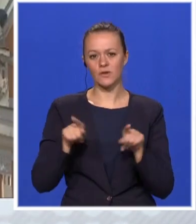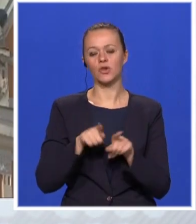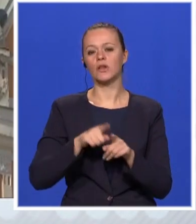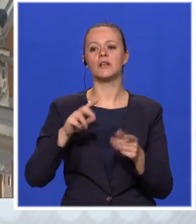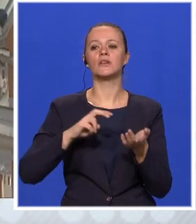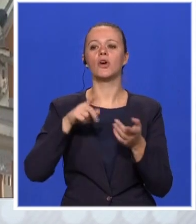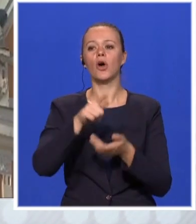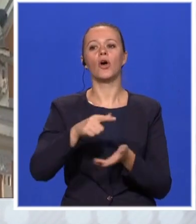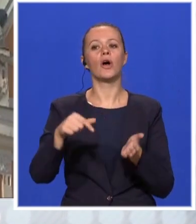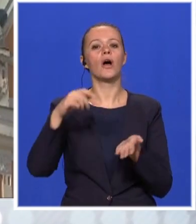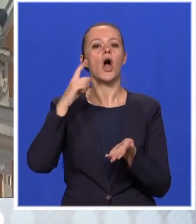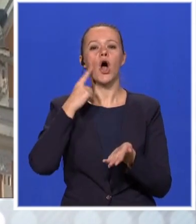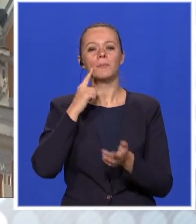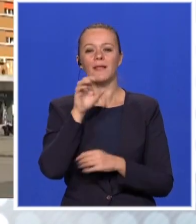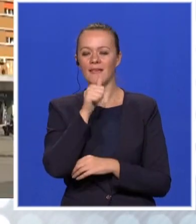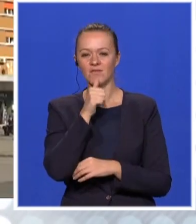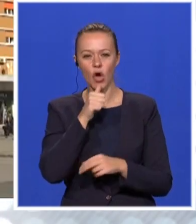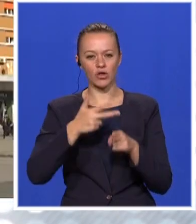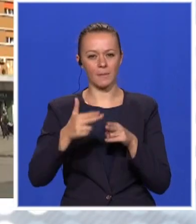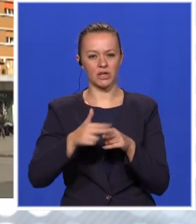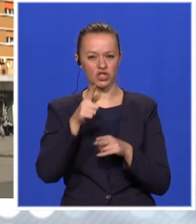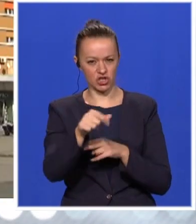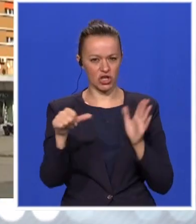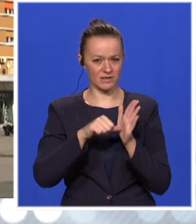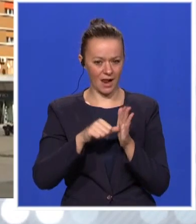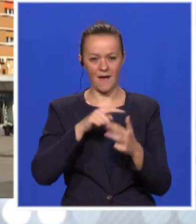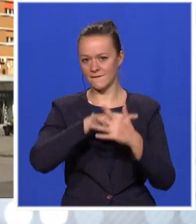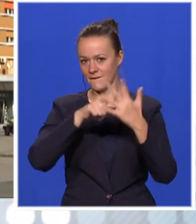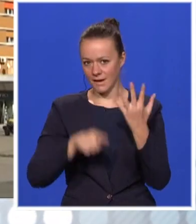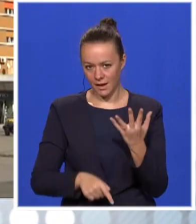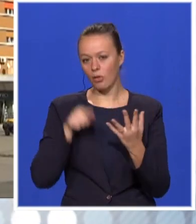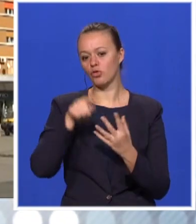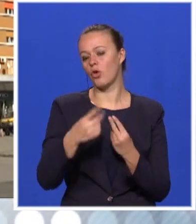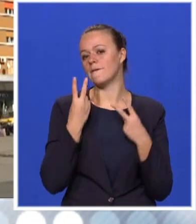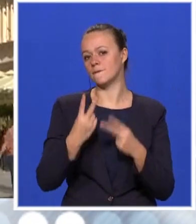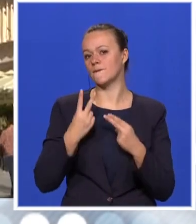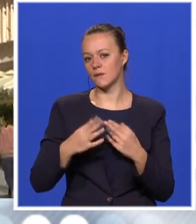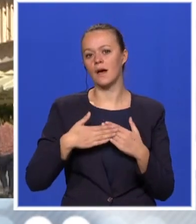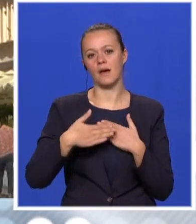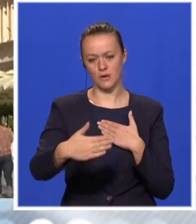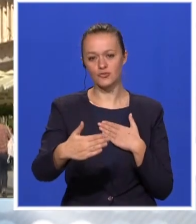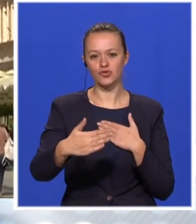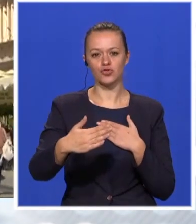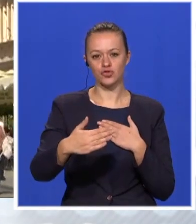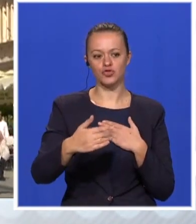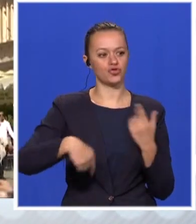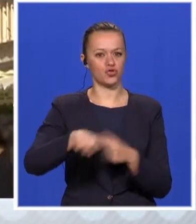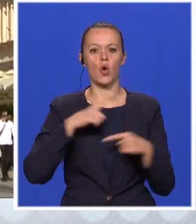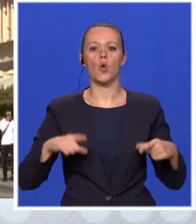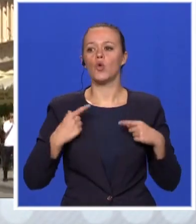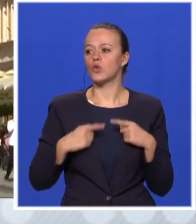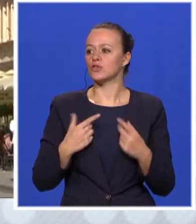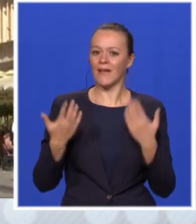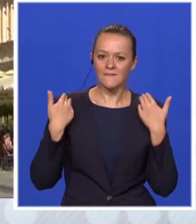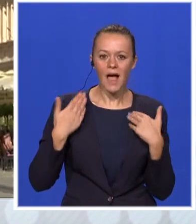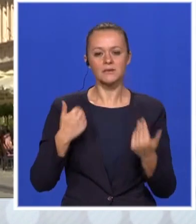centralnog prečistača otpadnih voda i time bi zakružili tu komponentu koja je veoma bitna u tretmanu svega onoga što utiče na kvalitet